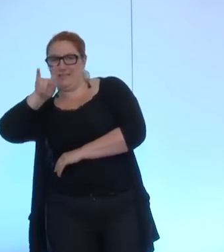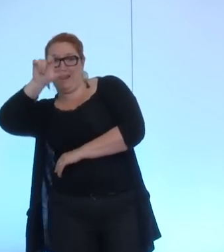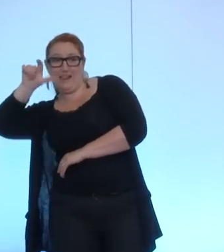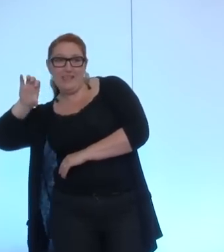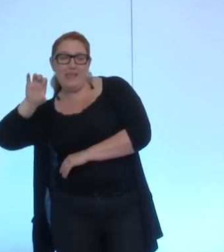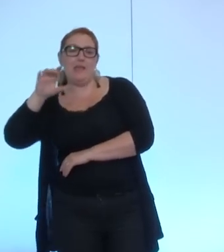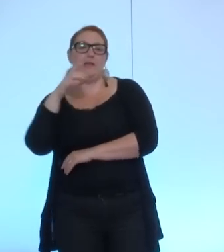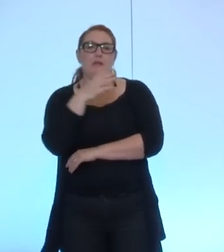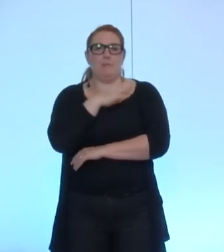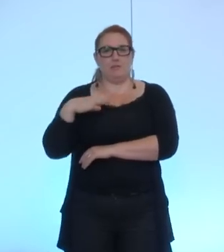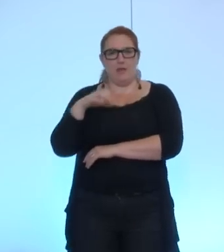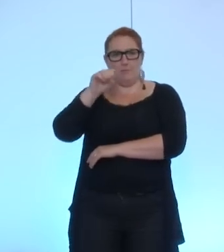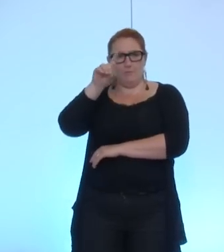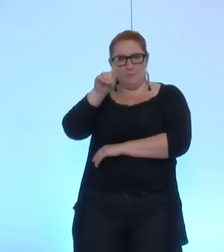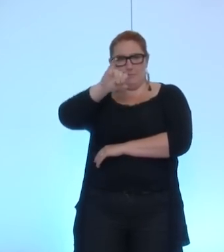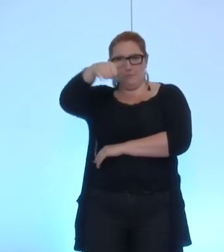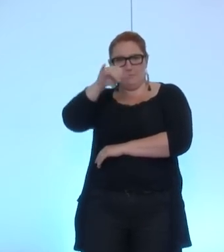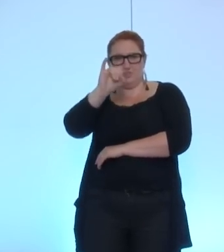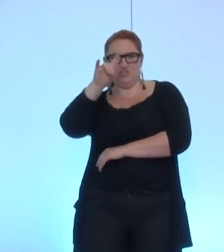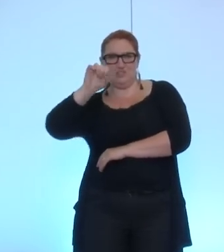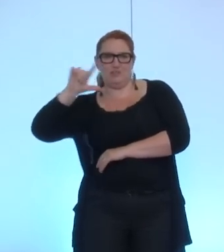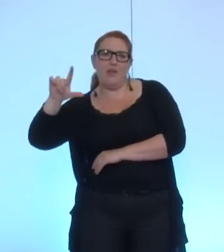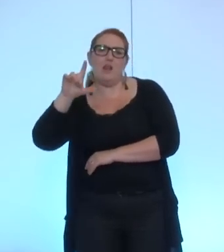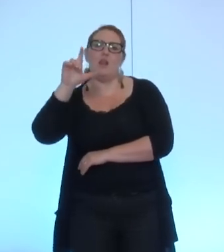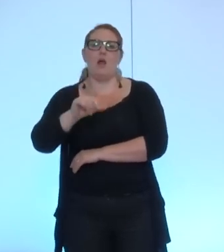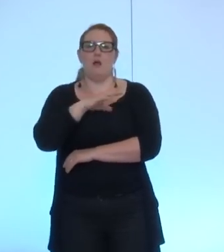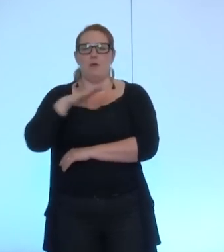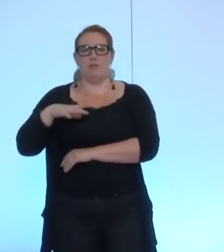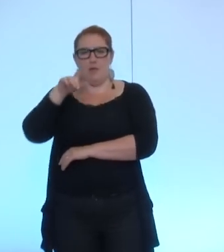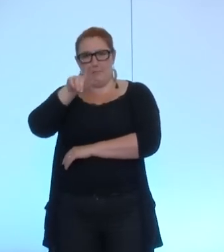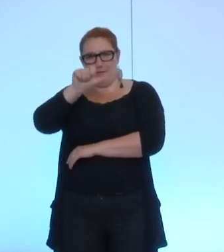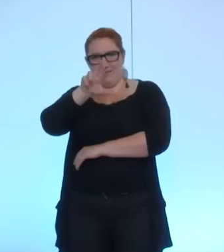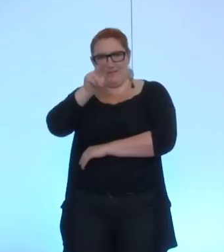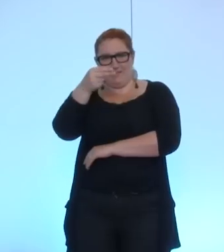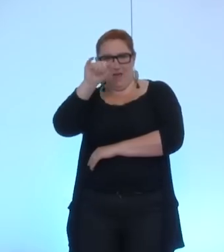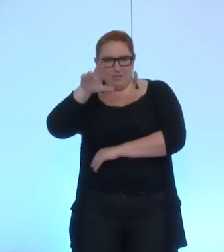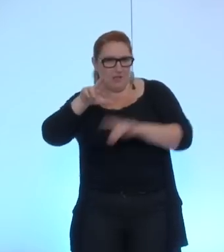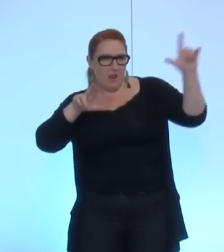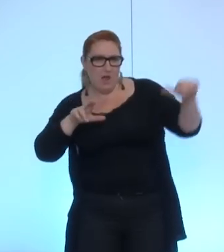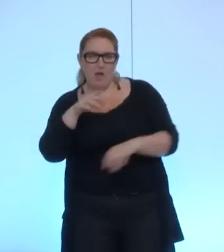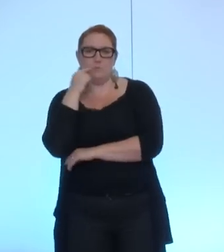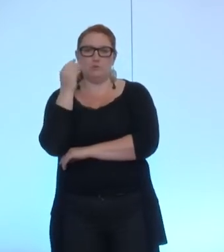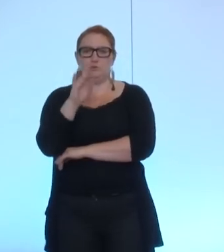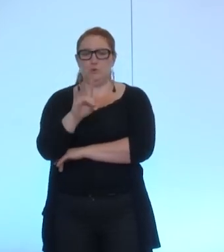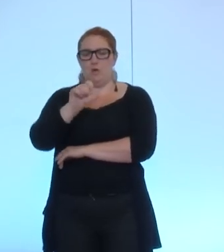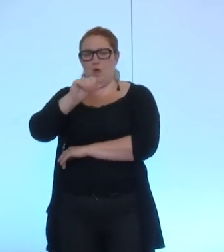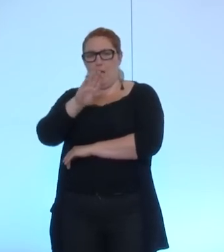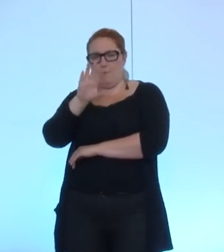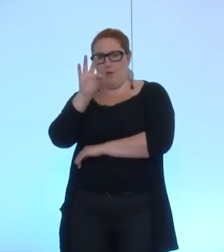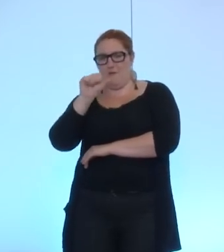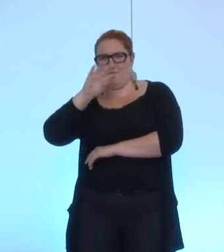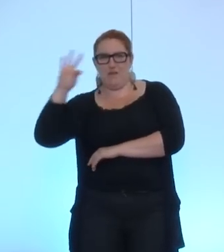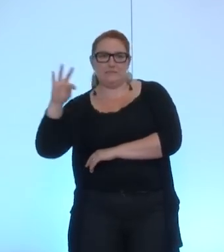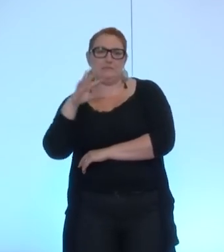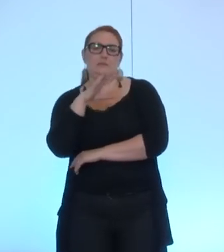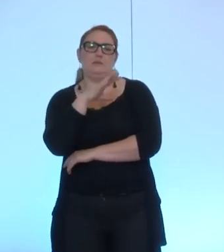Salima Gidelle, Christine Garnier, Klaus Abfast, Martine